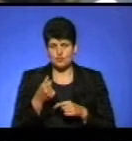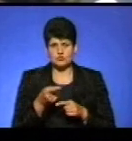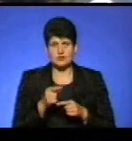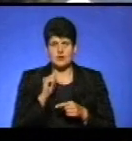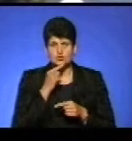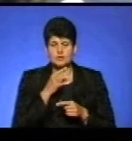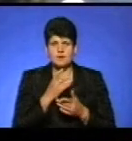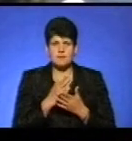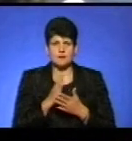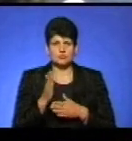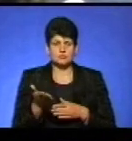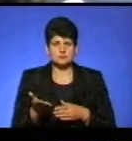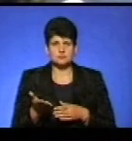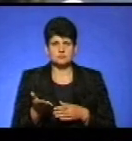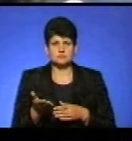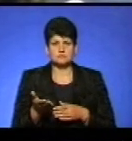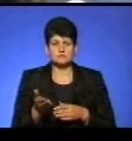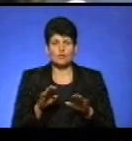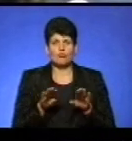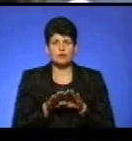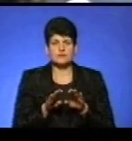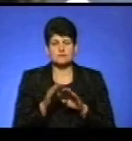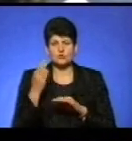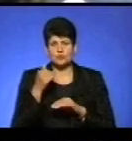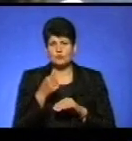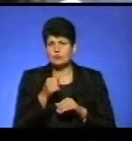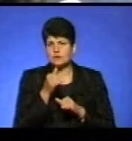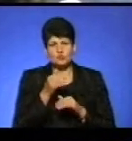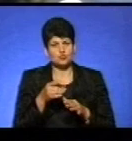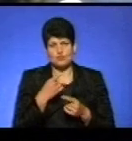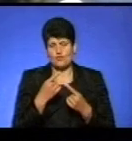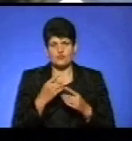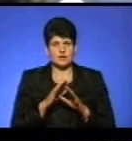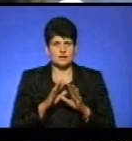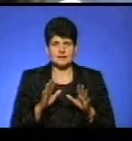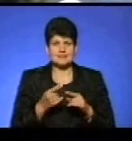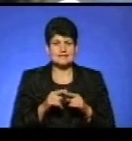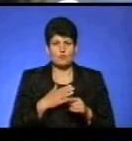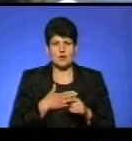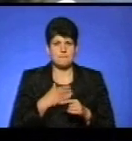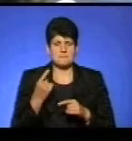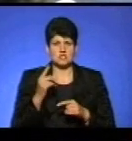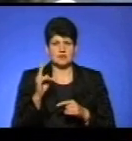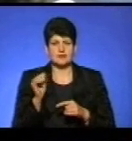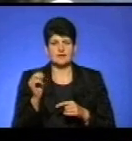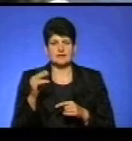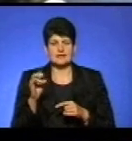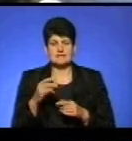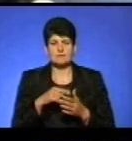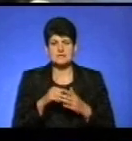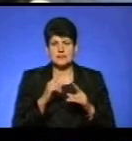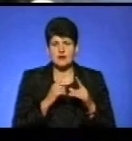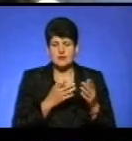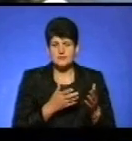така економія мала би відбуватись? Порівняно з минулим роком я не можу говорити, тому що це моя перша каденція в міській раді.